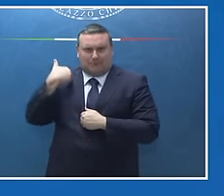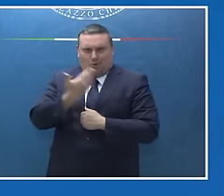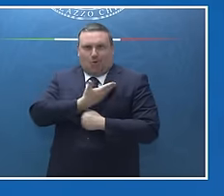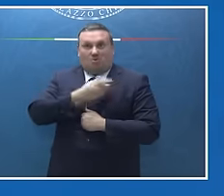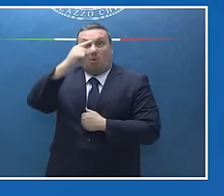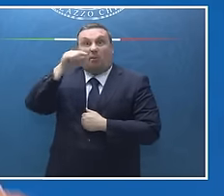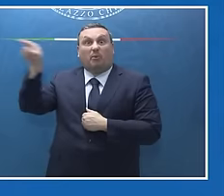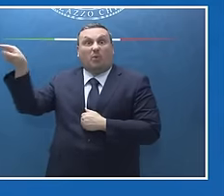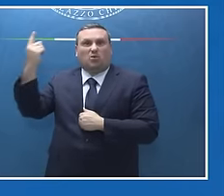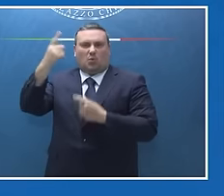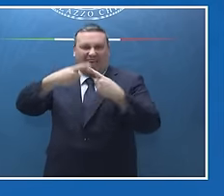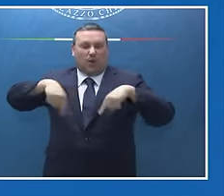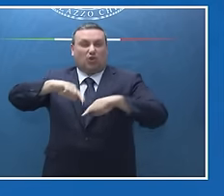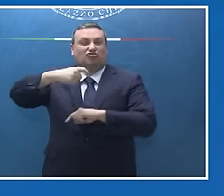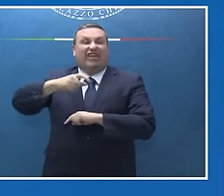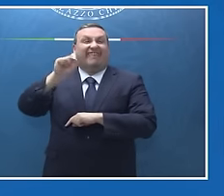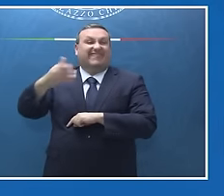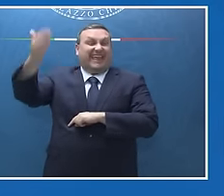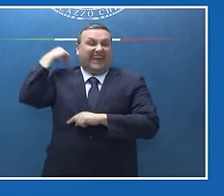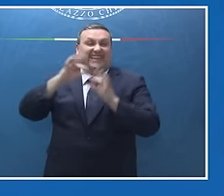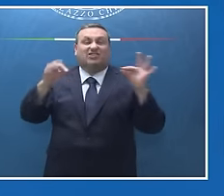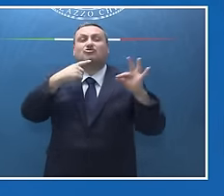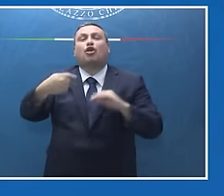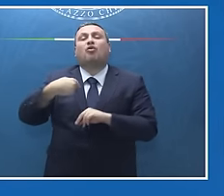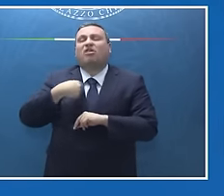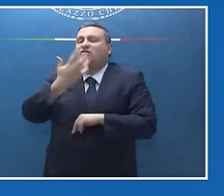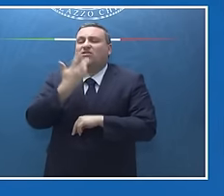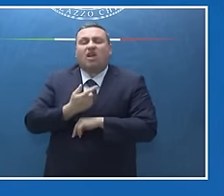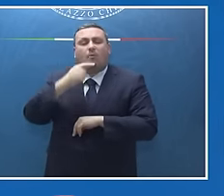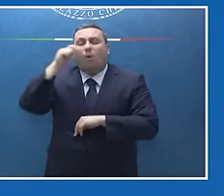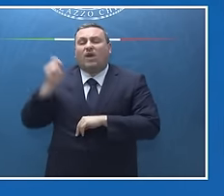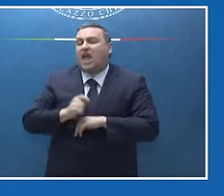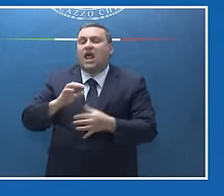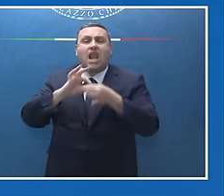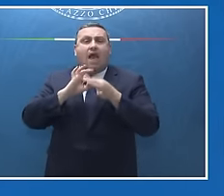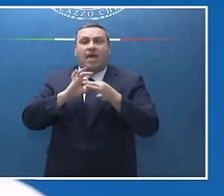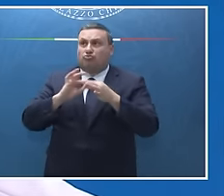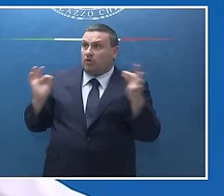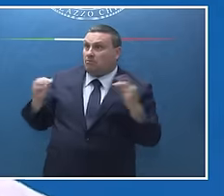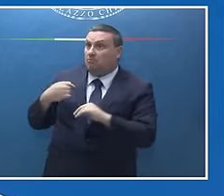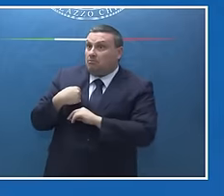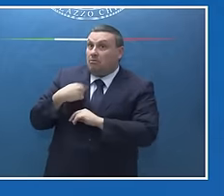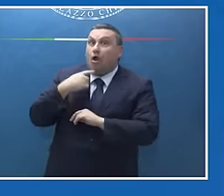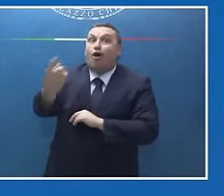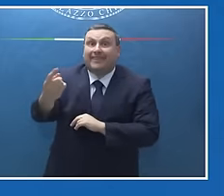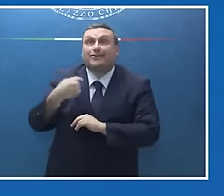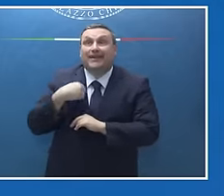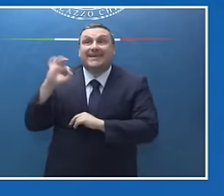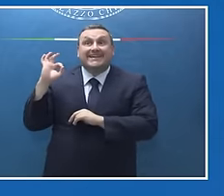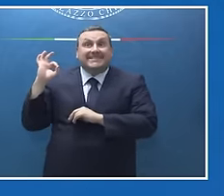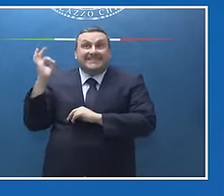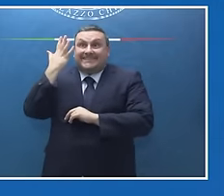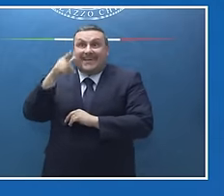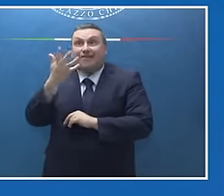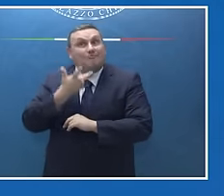Presidente Putin, durante una riunione del G20, disse se noi vogliamo la pace in Ucraina e risposi, se si vuole la pace in Ucraina, basta ritirare le